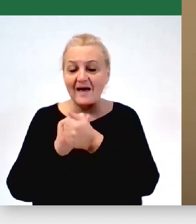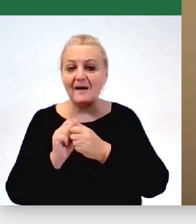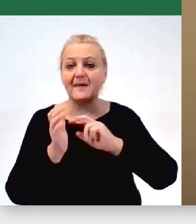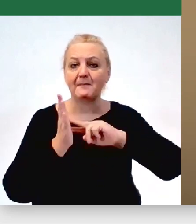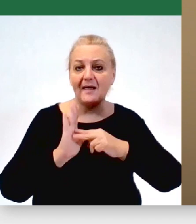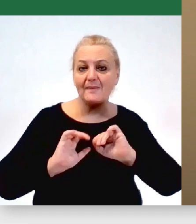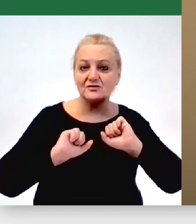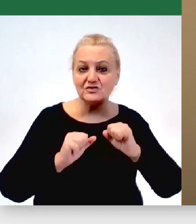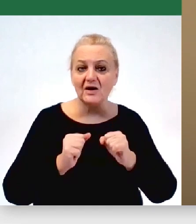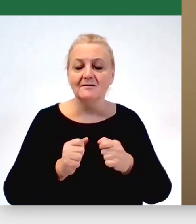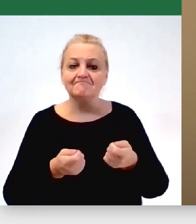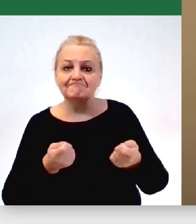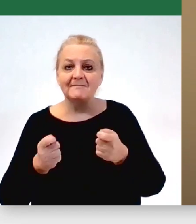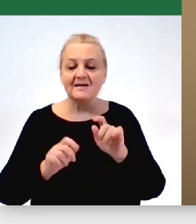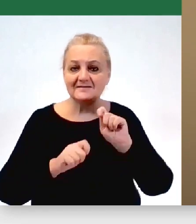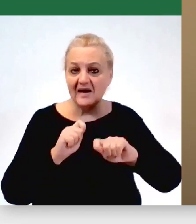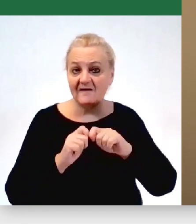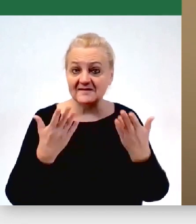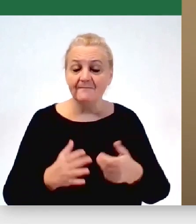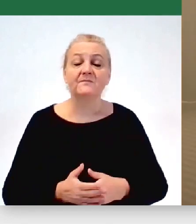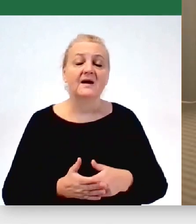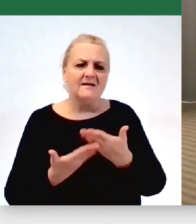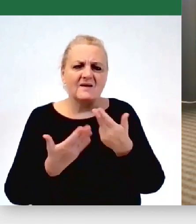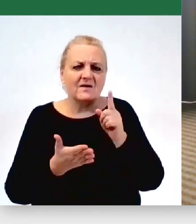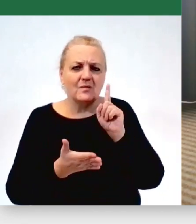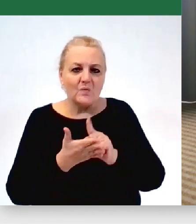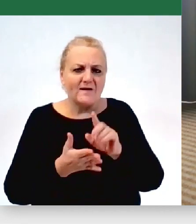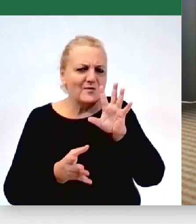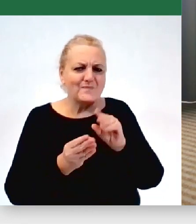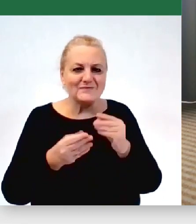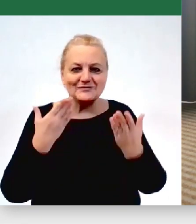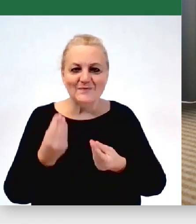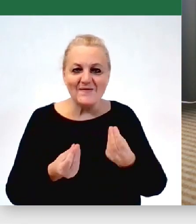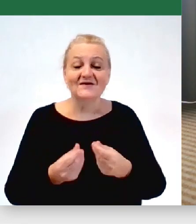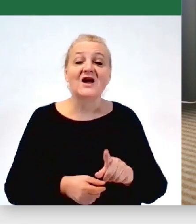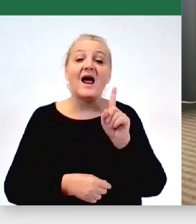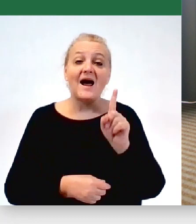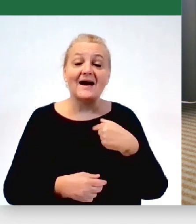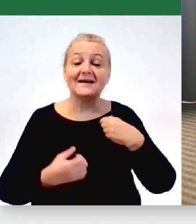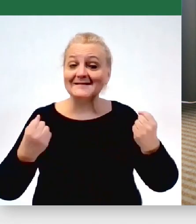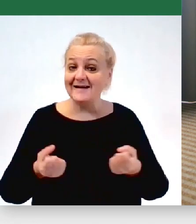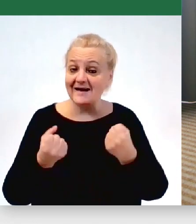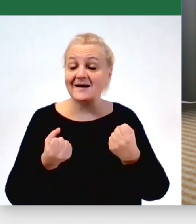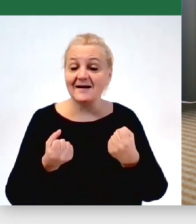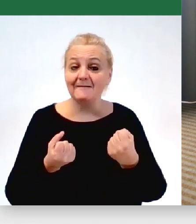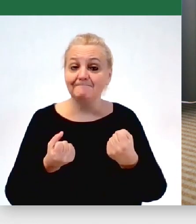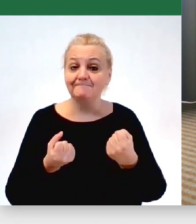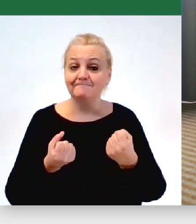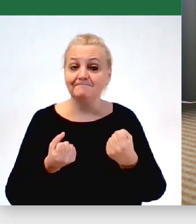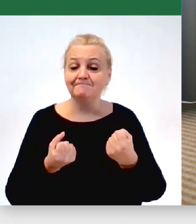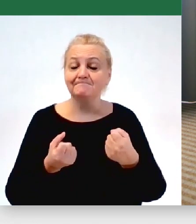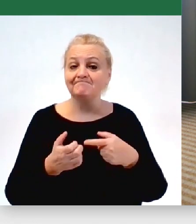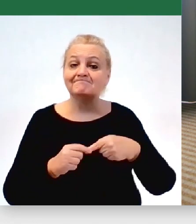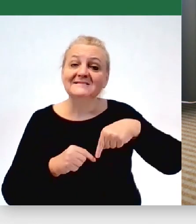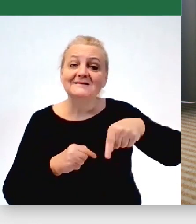działania, iteruje i sprawdza. Nie wiem, czy udało mi się to podsumować, ale staram się wyjść do tego, co będzie nas